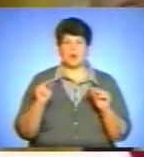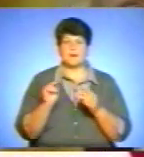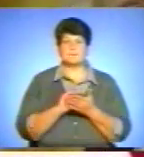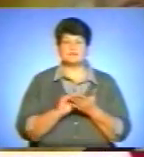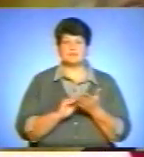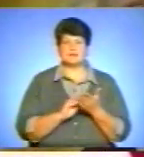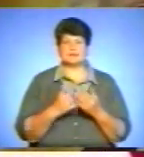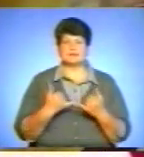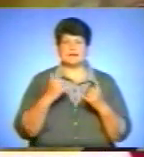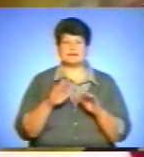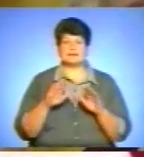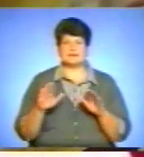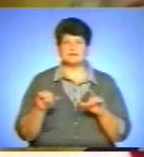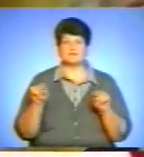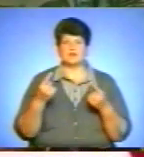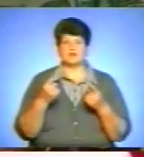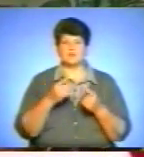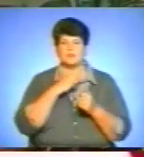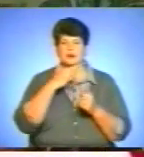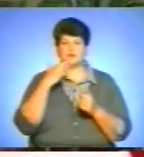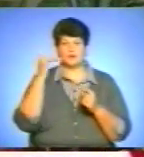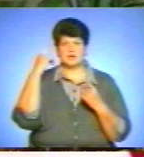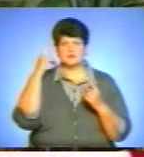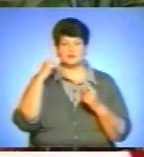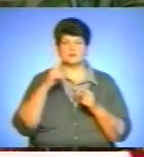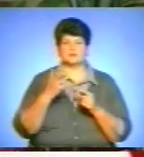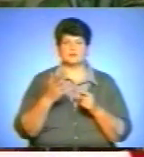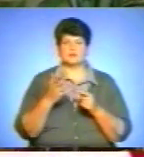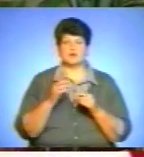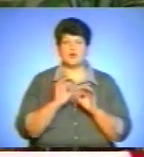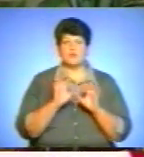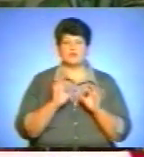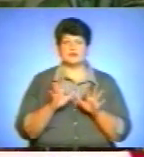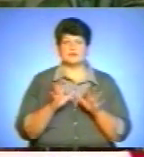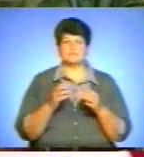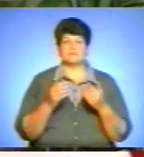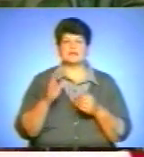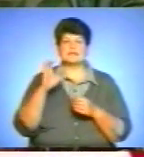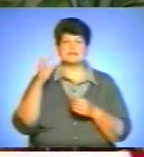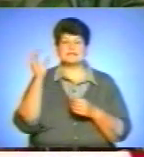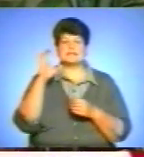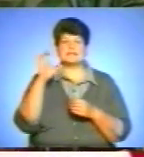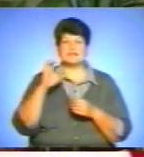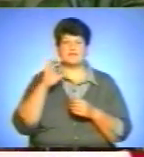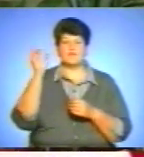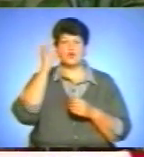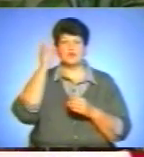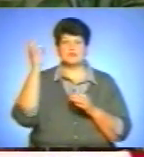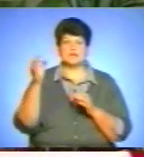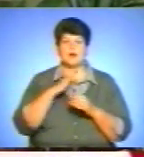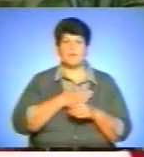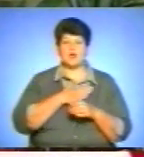дітей він створив низку казок та оповідань. Мені подобаються твори Василя Сухомлинського «Сива волосинка», «Моя мама